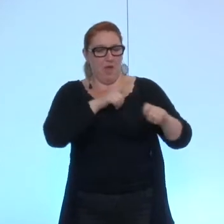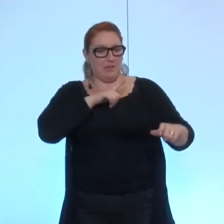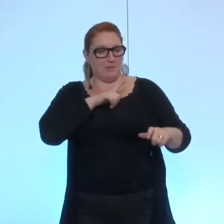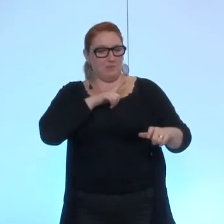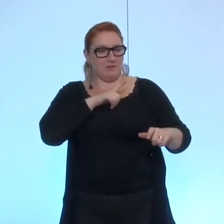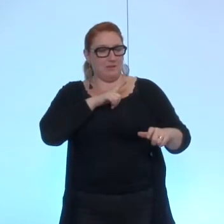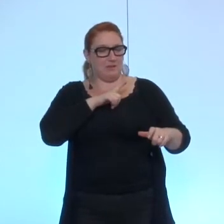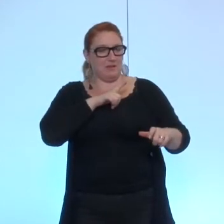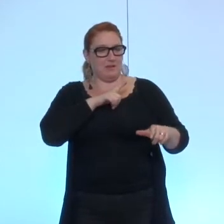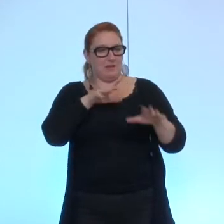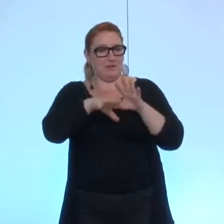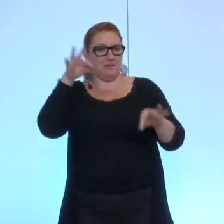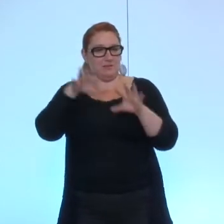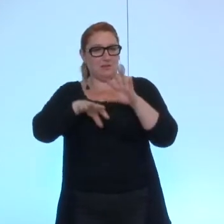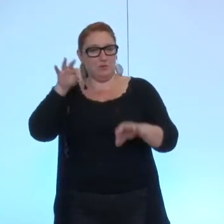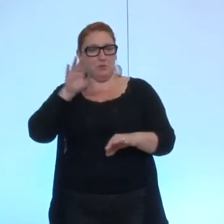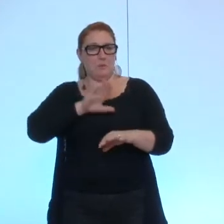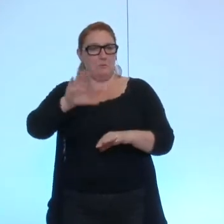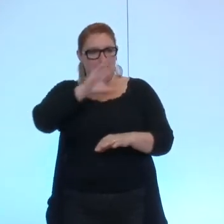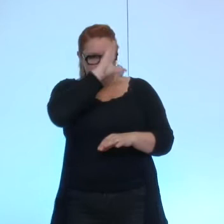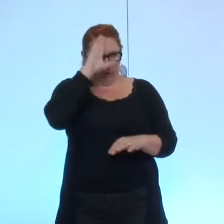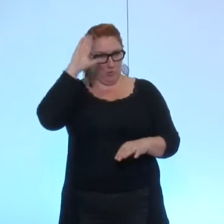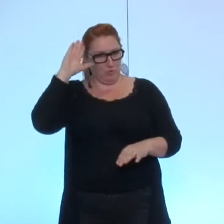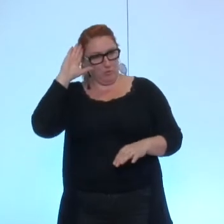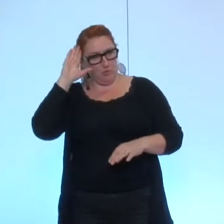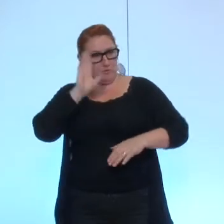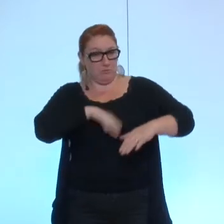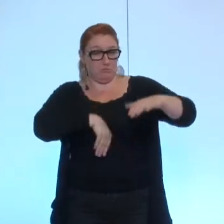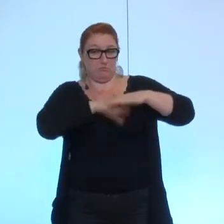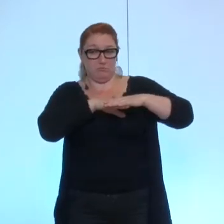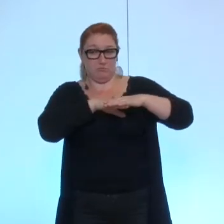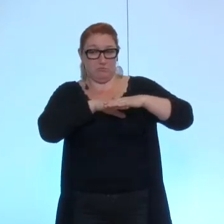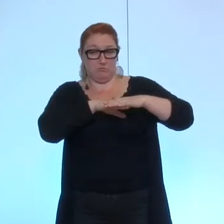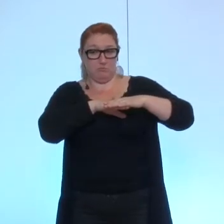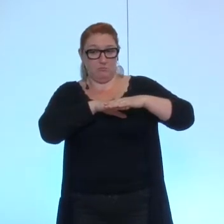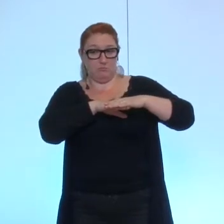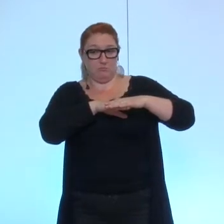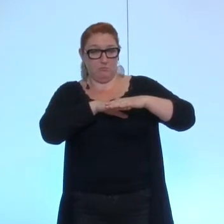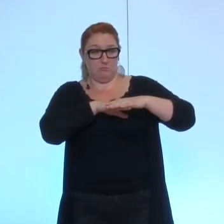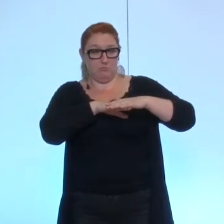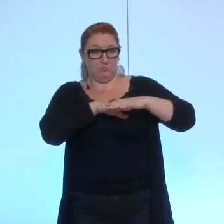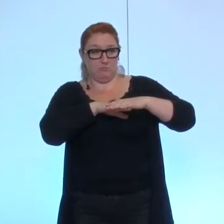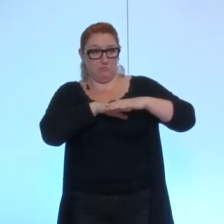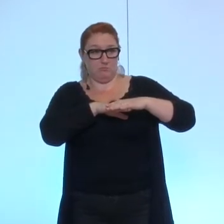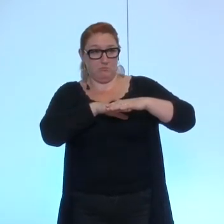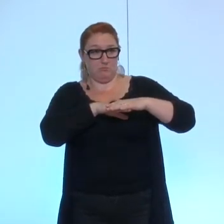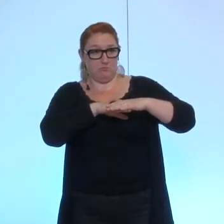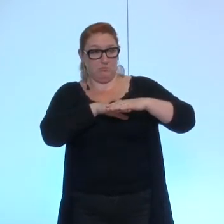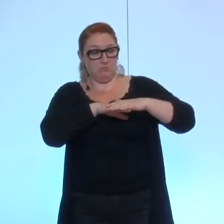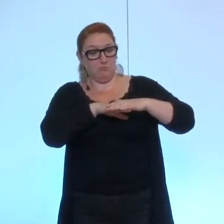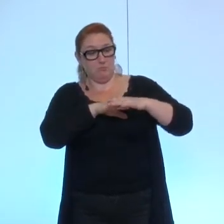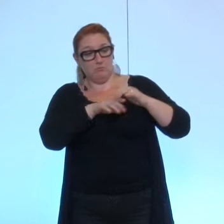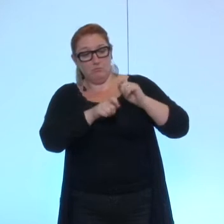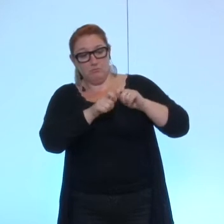des élus pour ceux qui cumulent des mandats, au-dessus duquel aucune aide ne sera versée.